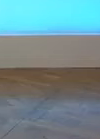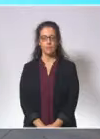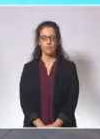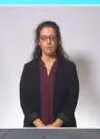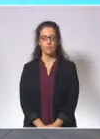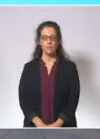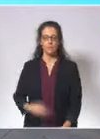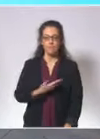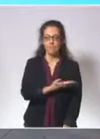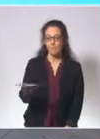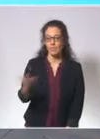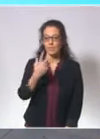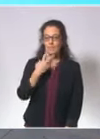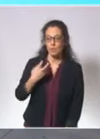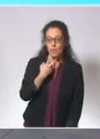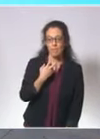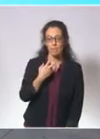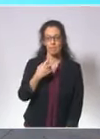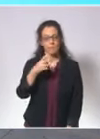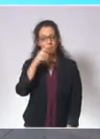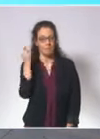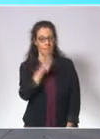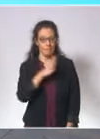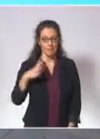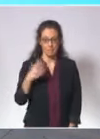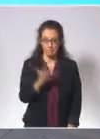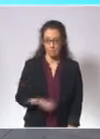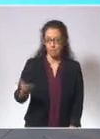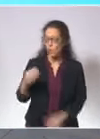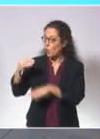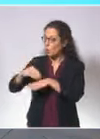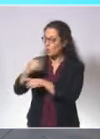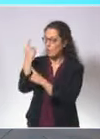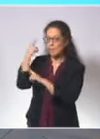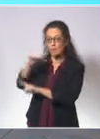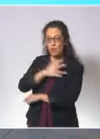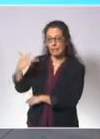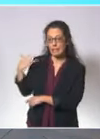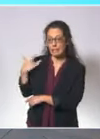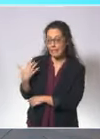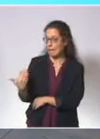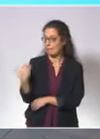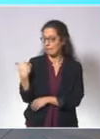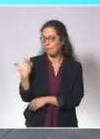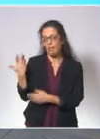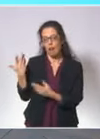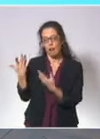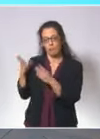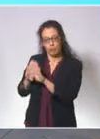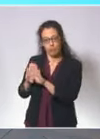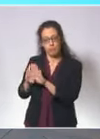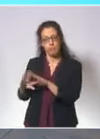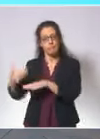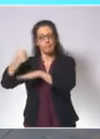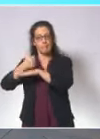Mes chers concitoyens, mesdames et messieurs, à la suite du Conseil de défense sanitaire qui vient de s'achever sous l